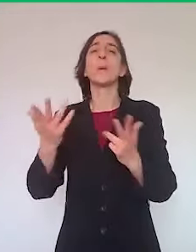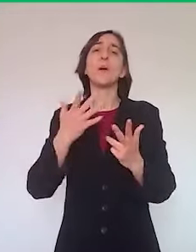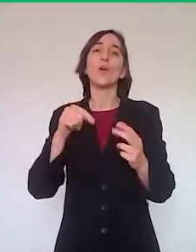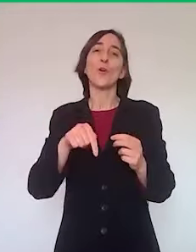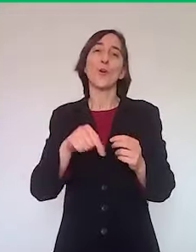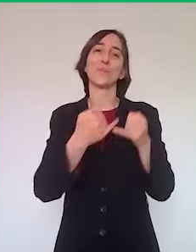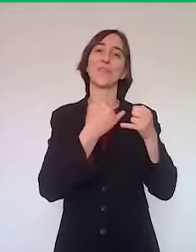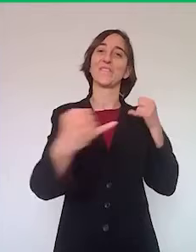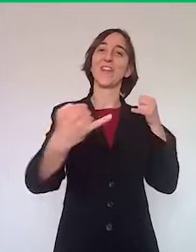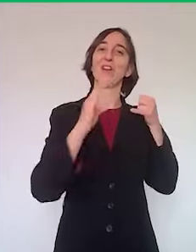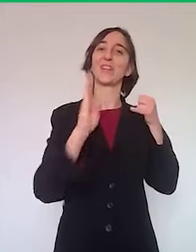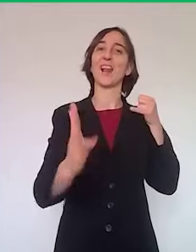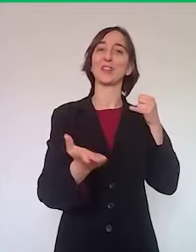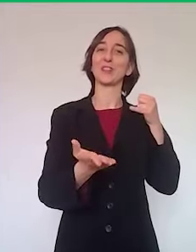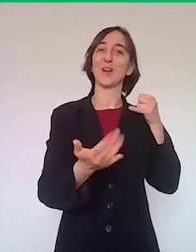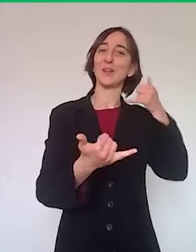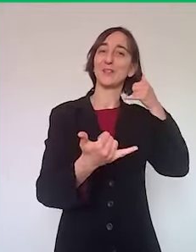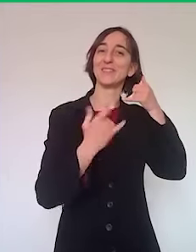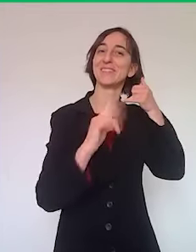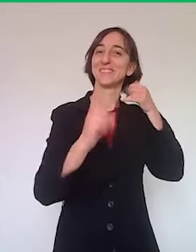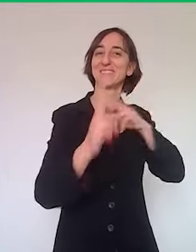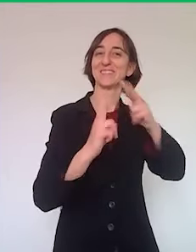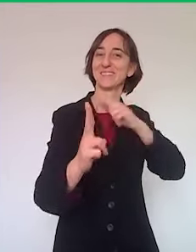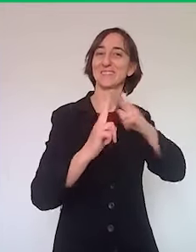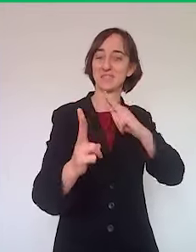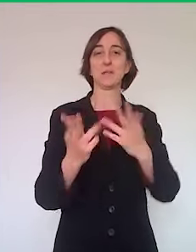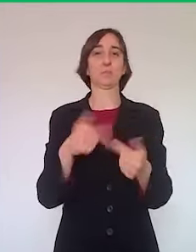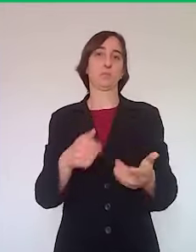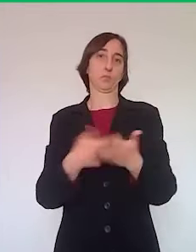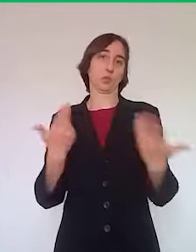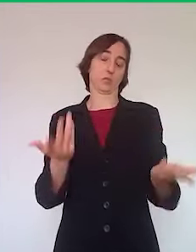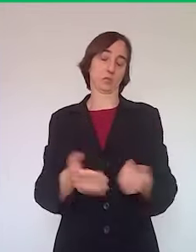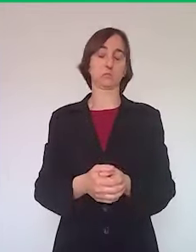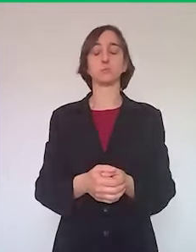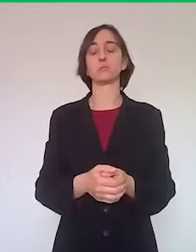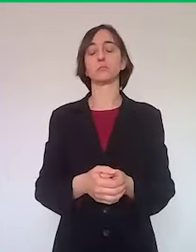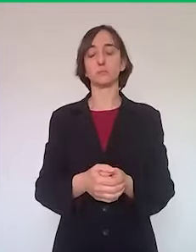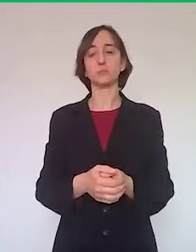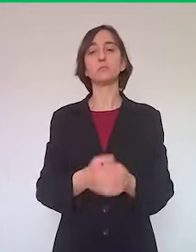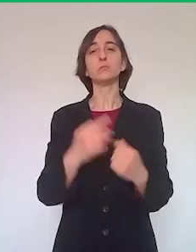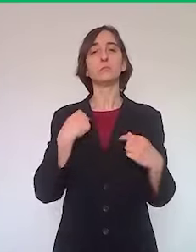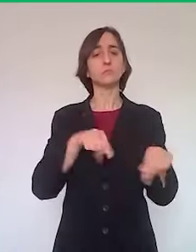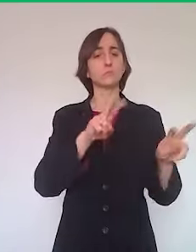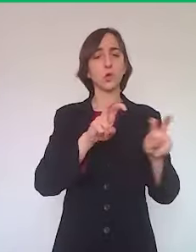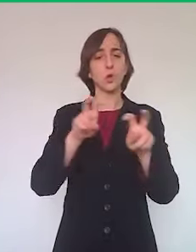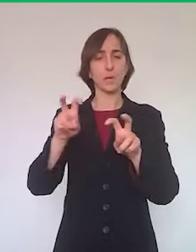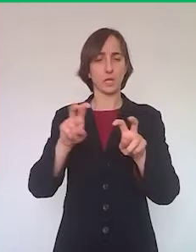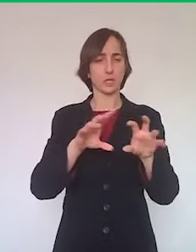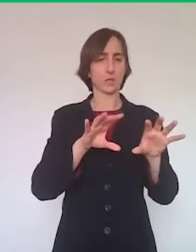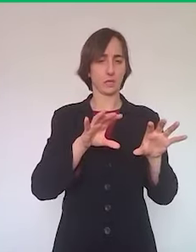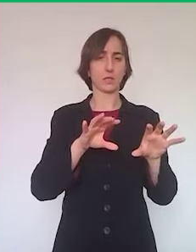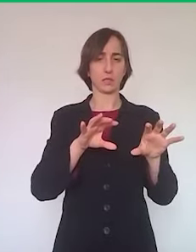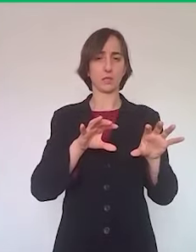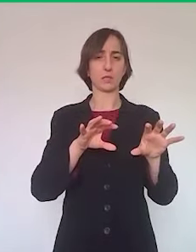Ho selezionato alcuni argomenti topici per provare a rispondere a tanti altri che hanno posto questioni